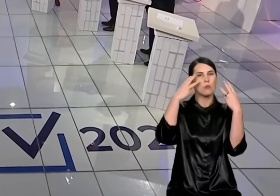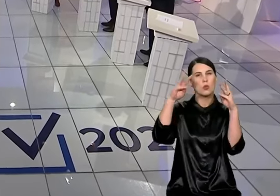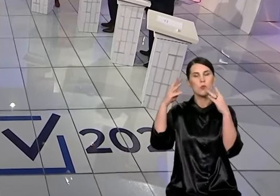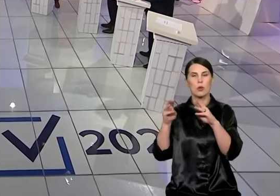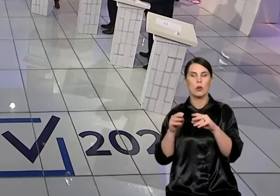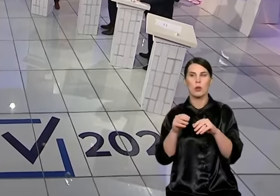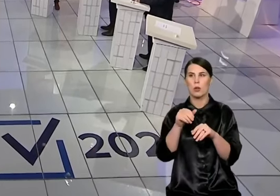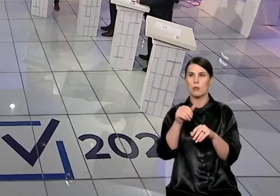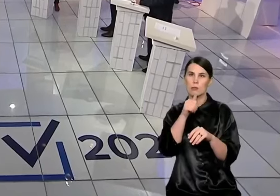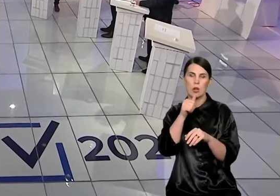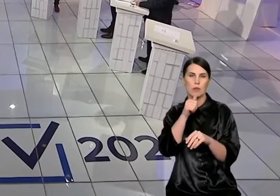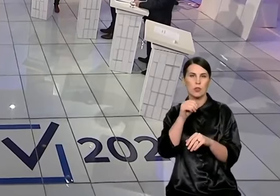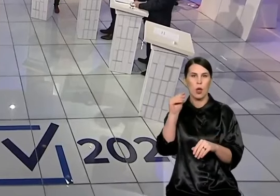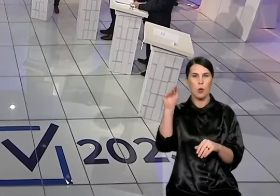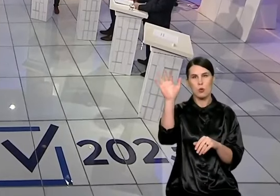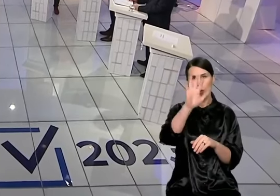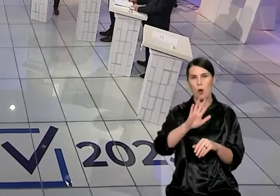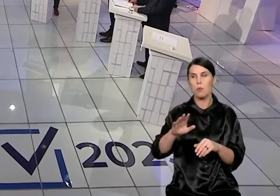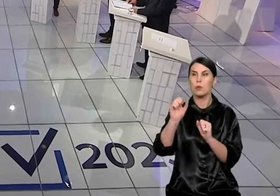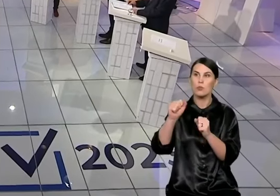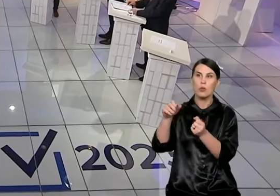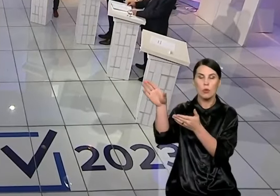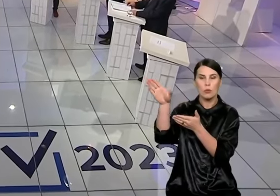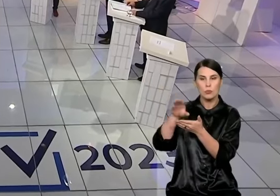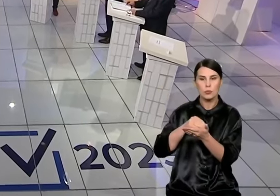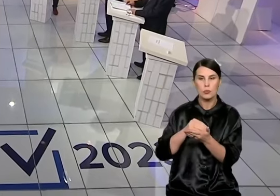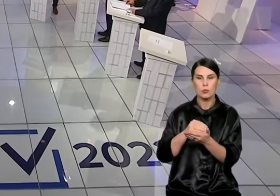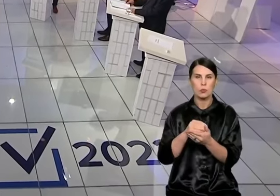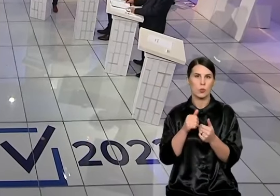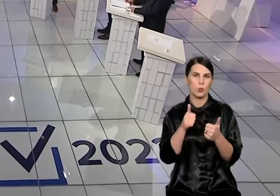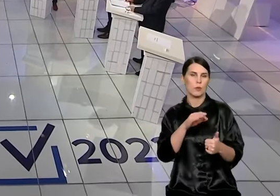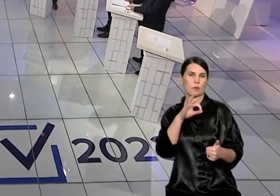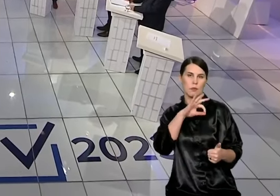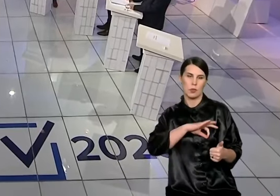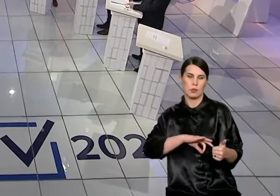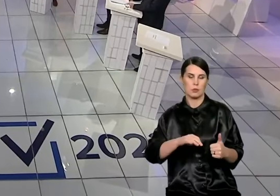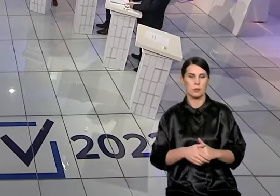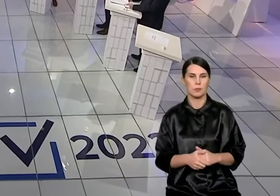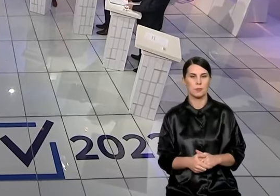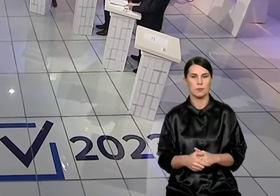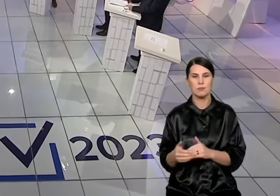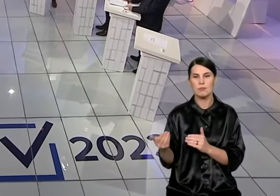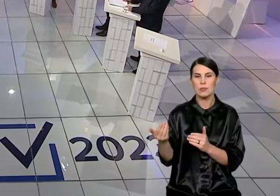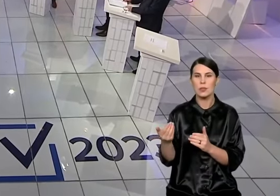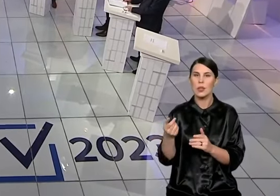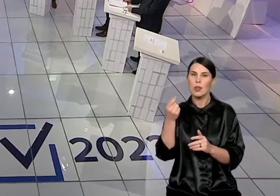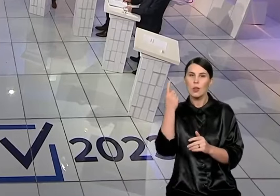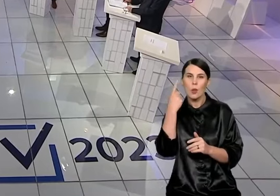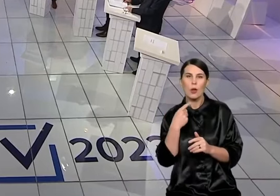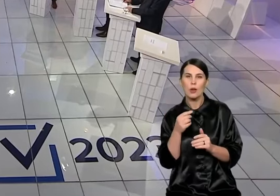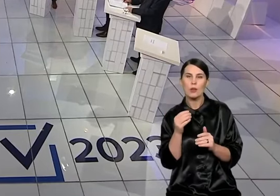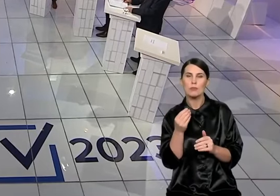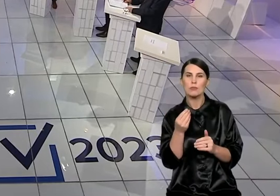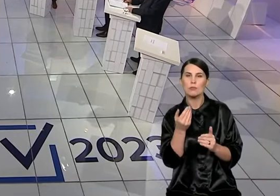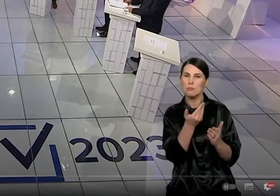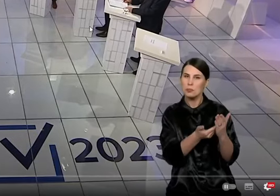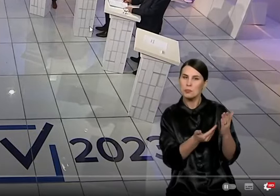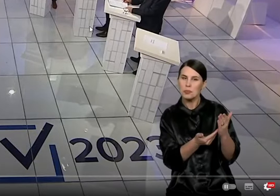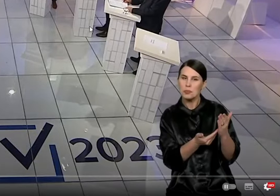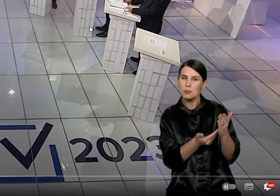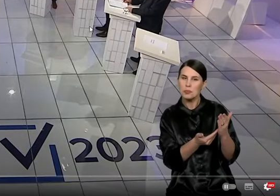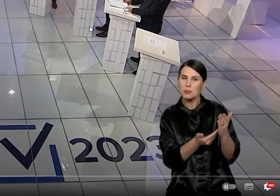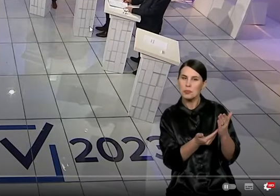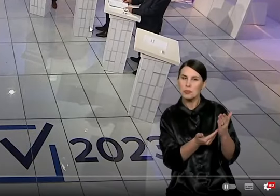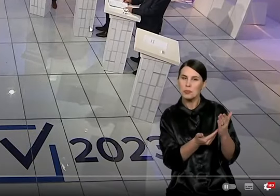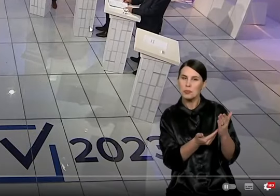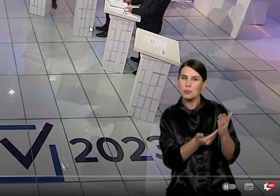veikia ir tas tikrai sumažina. Gerai, ačiū replikos. Ponas Majauskas, ponas Raskiavičius ir taip. Prašau,